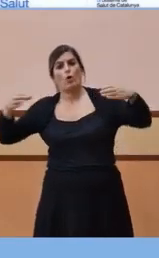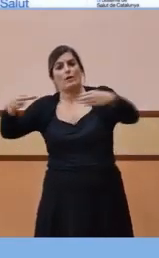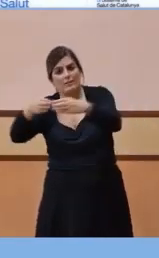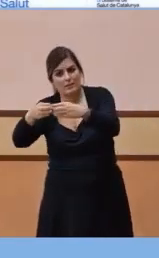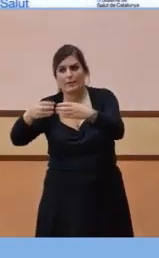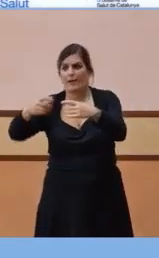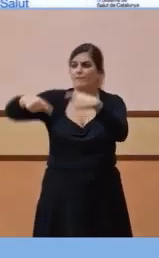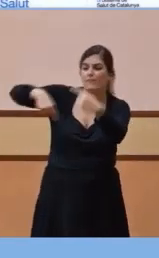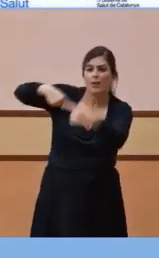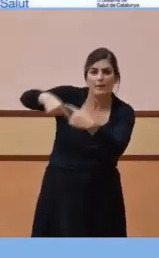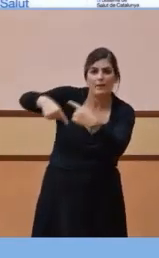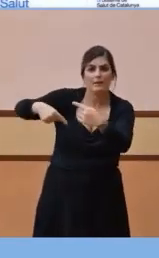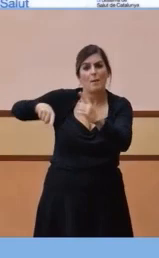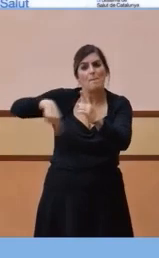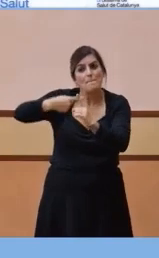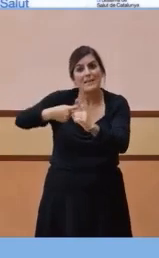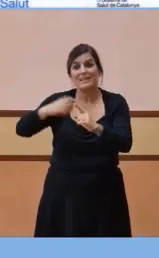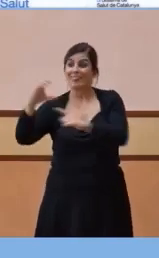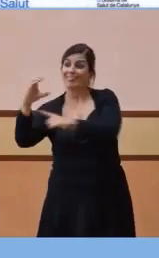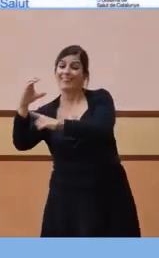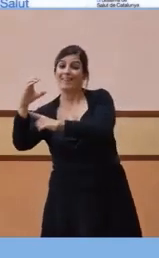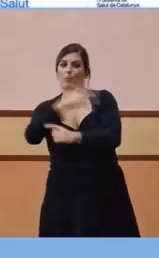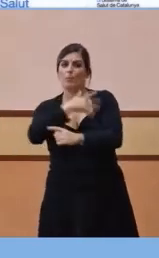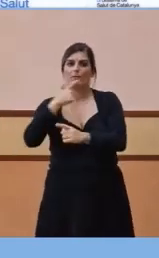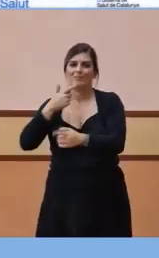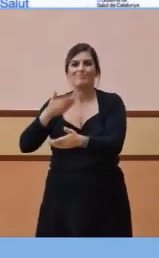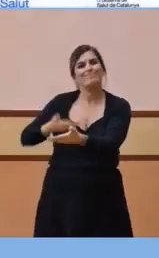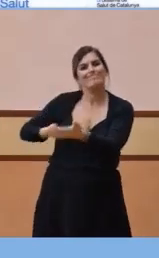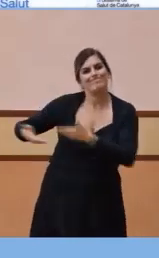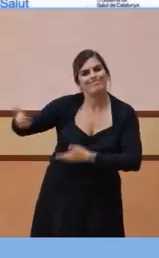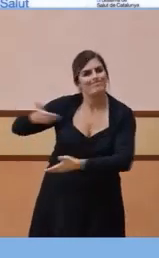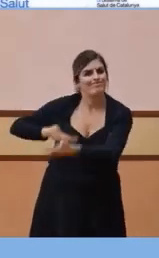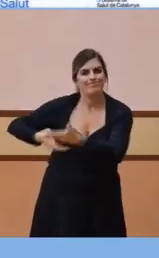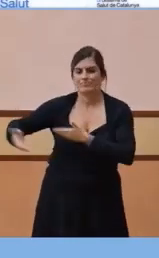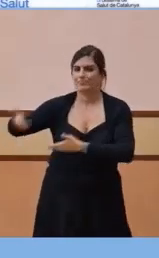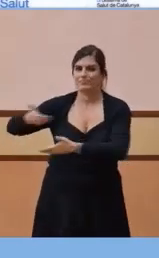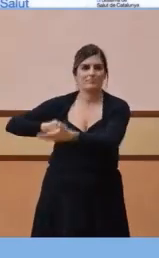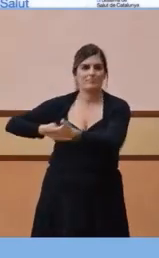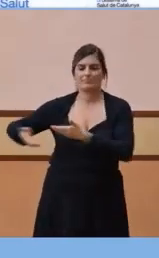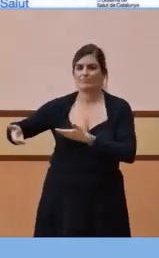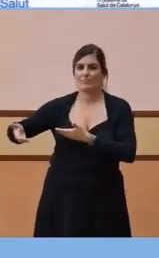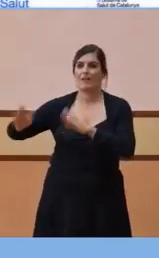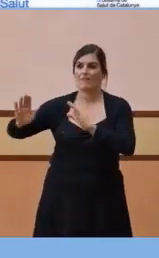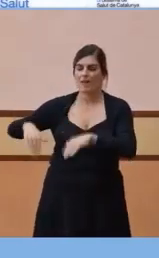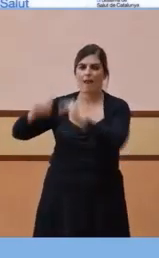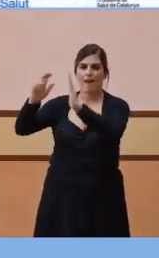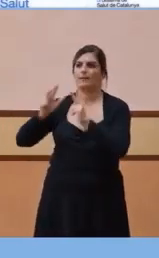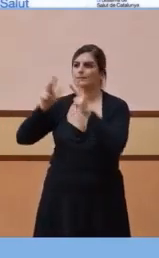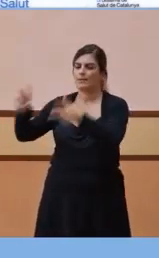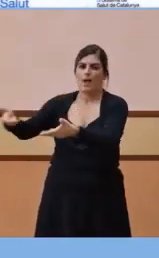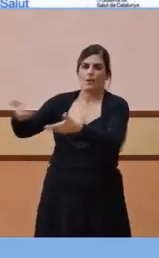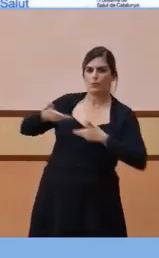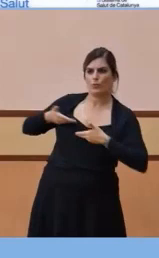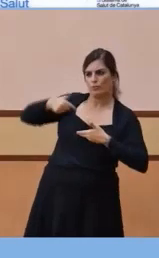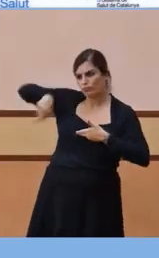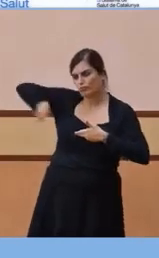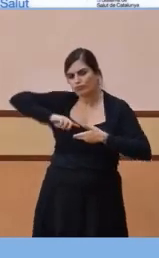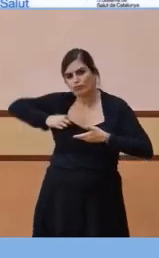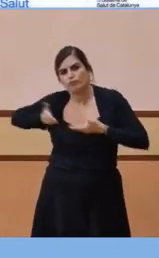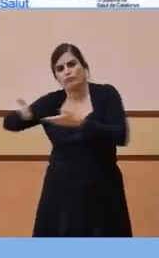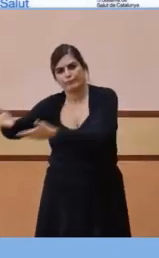la pròpia residència i la complicitat en aquest sentit també de les residències per tirar endavant tota aquesta situació.